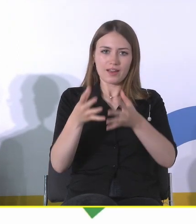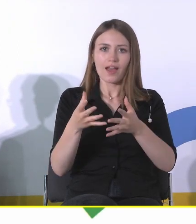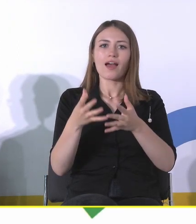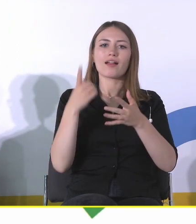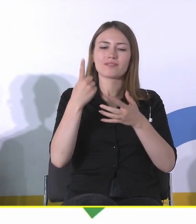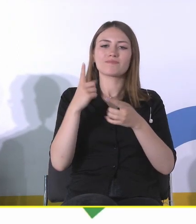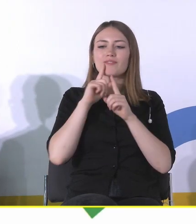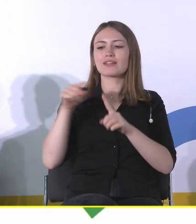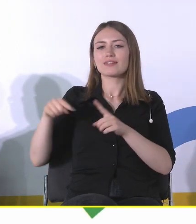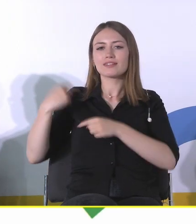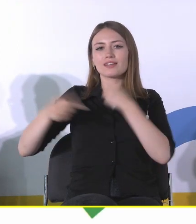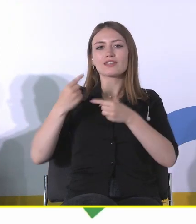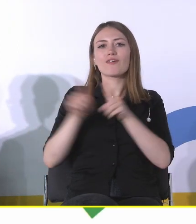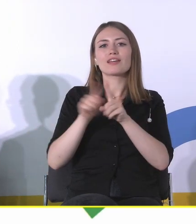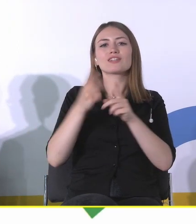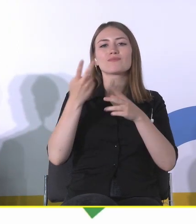prowadzenia wojny informacyjnej